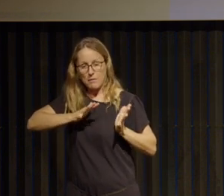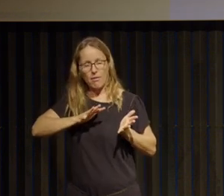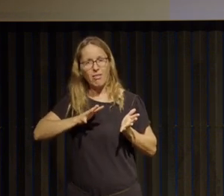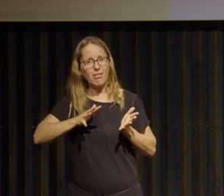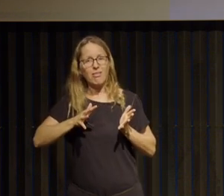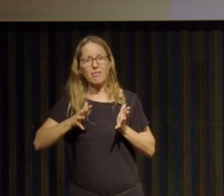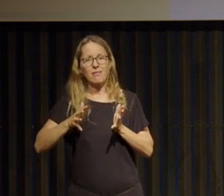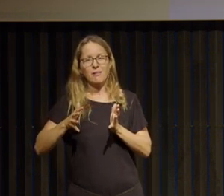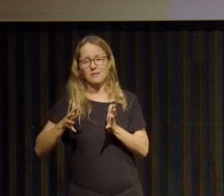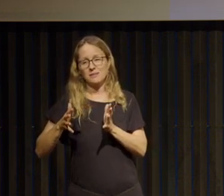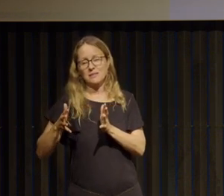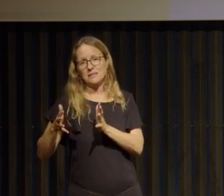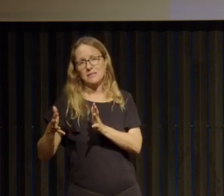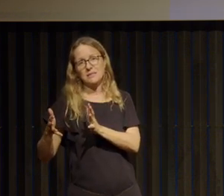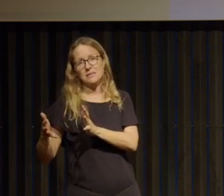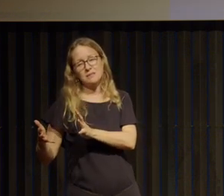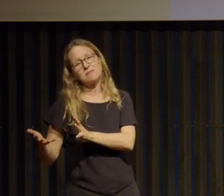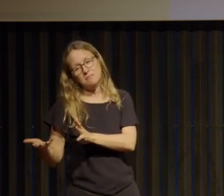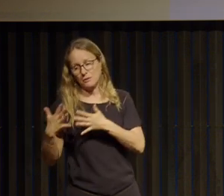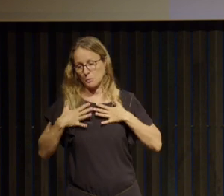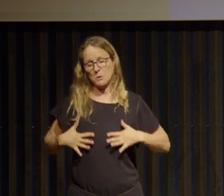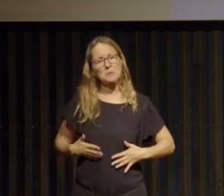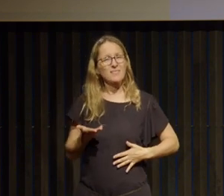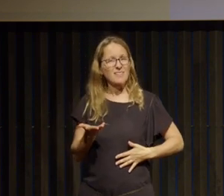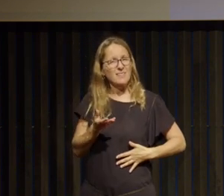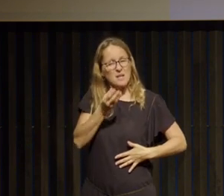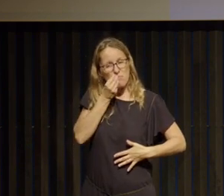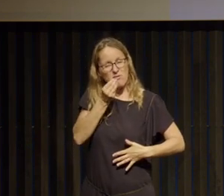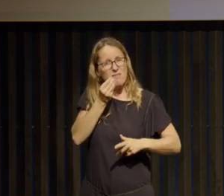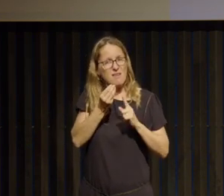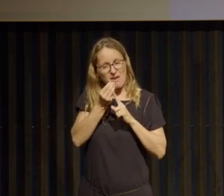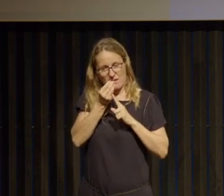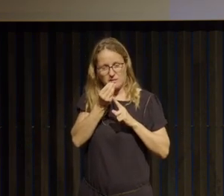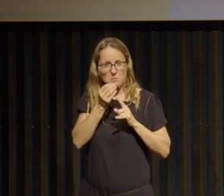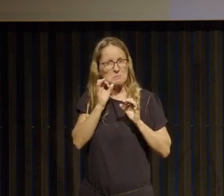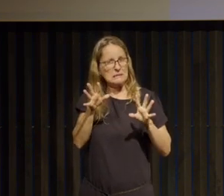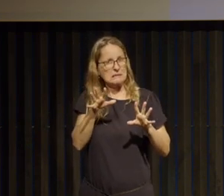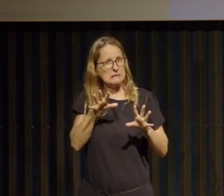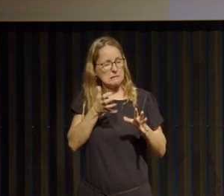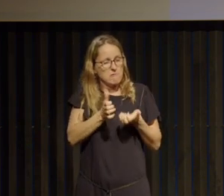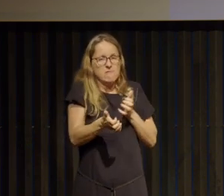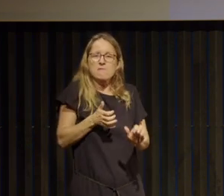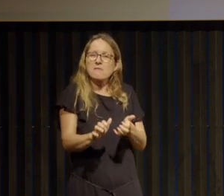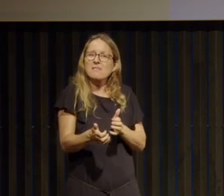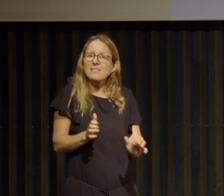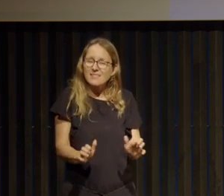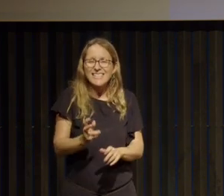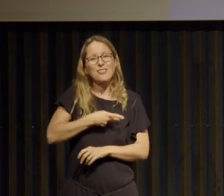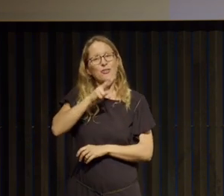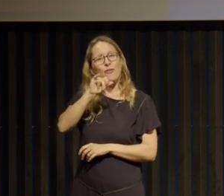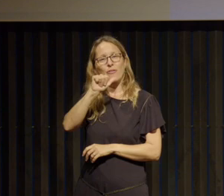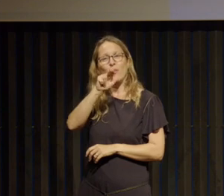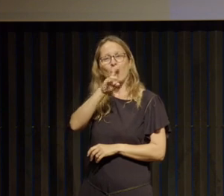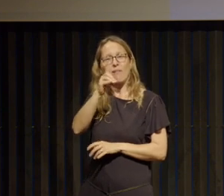a dégénéré et ça a dégénéré en un comportement alimentaire très restrictif qui comme l'expliquait le docteur Viau